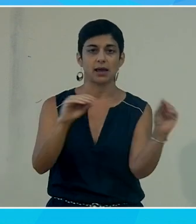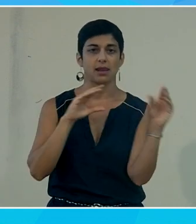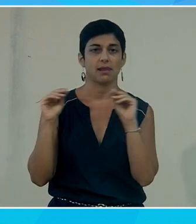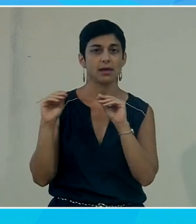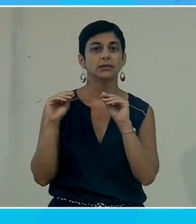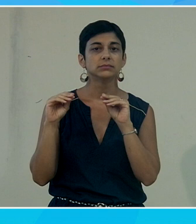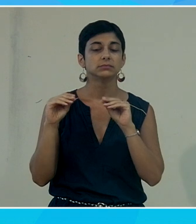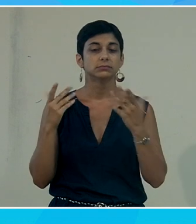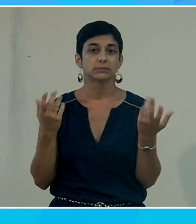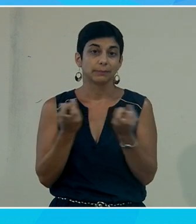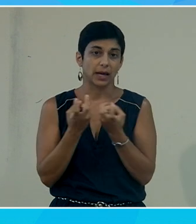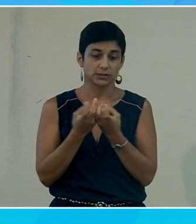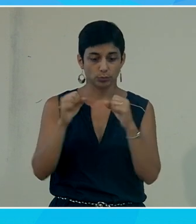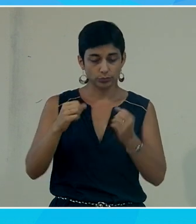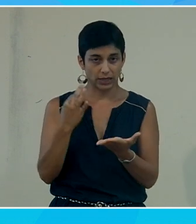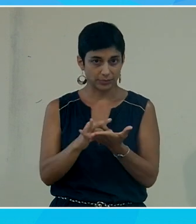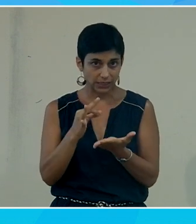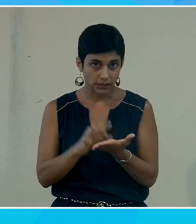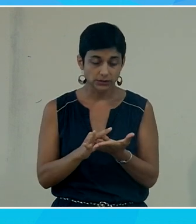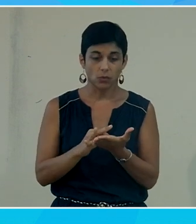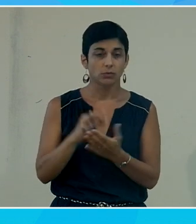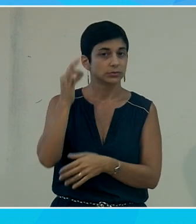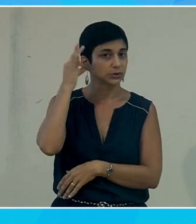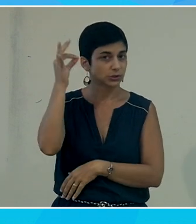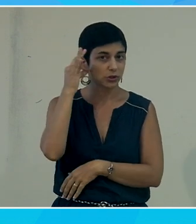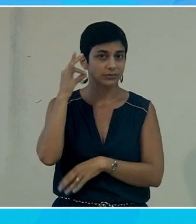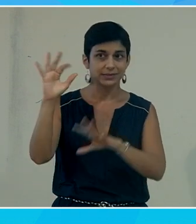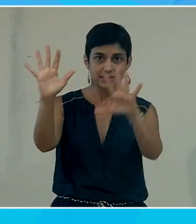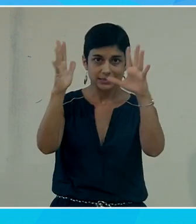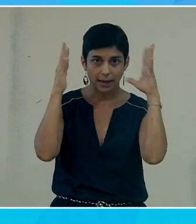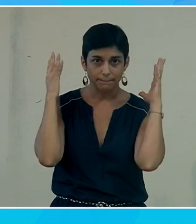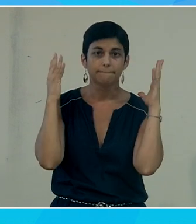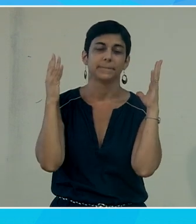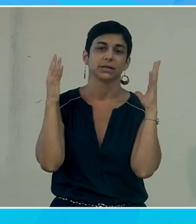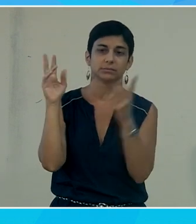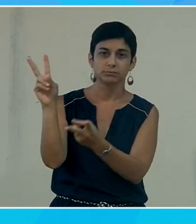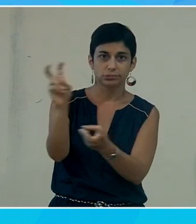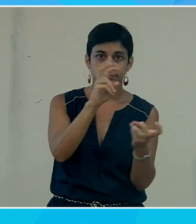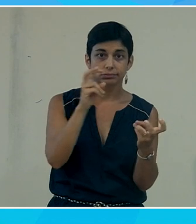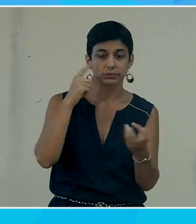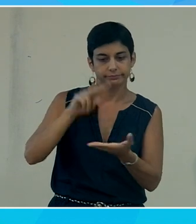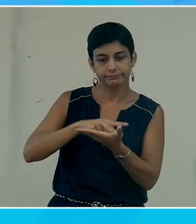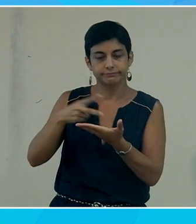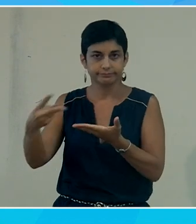par exemple je peux avoir une application qui s'appelle Soundscape qui me permet de me promener ou des fonctionnalités de traduction